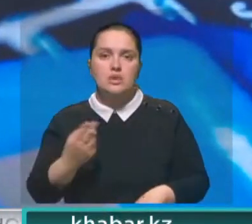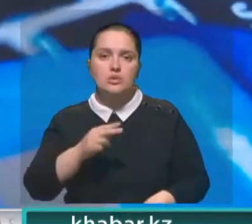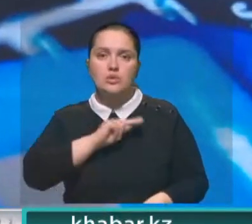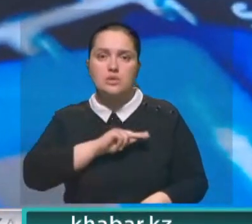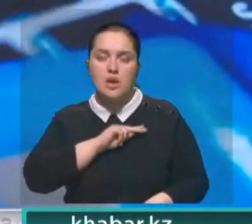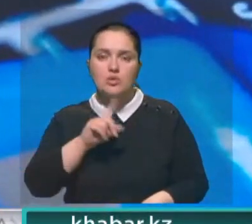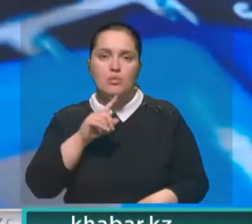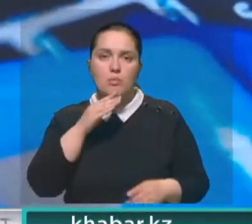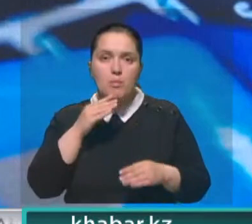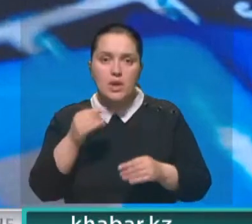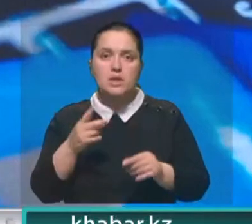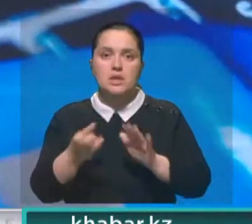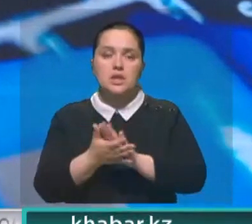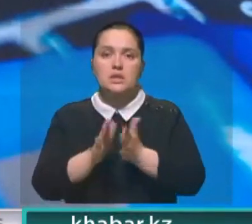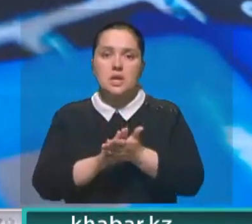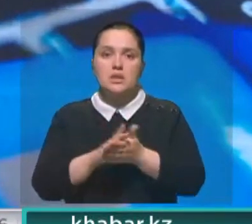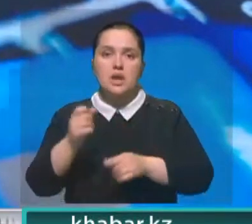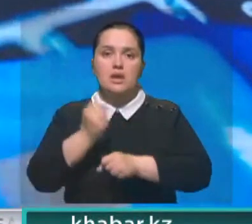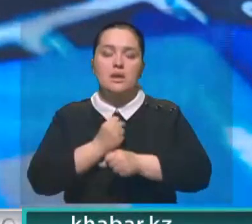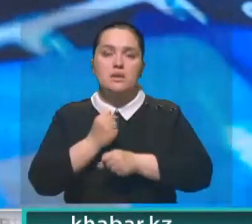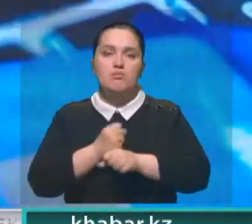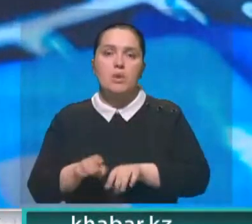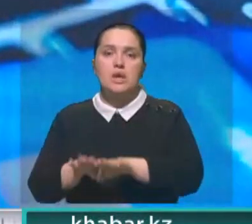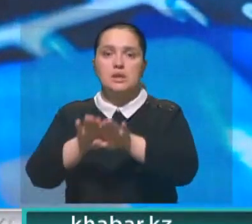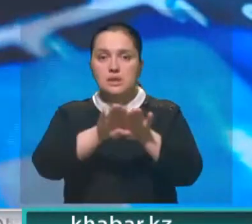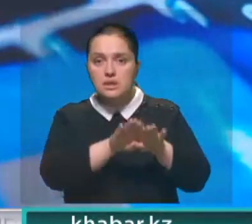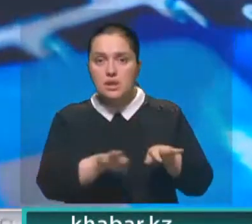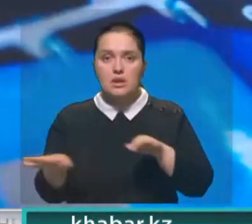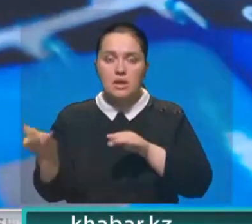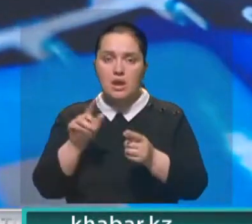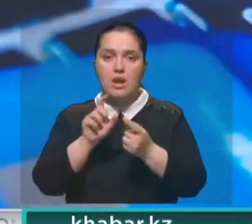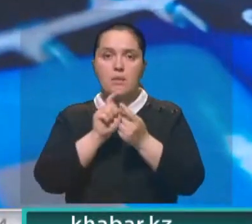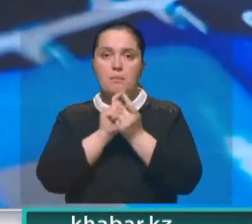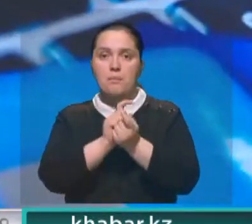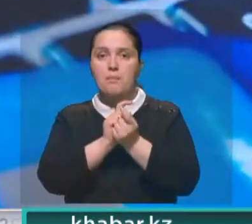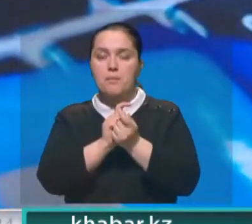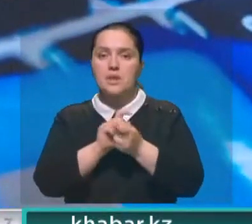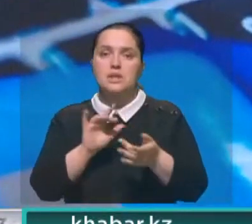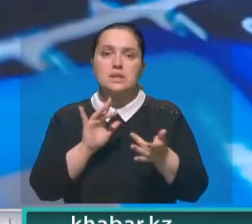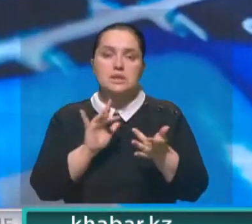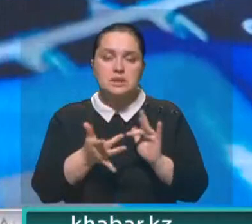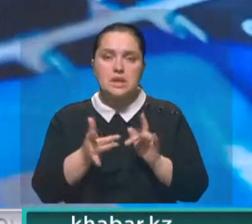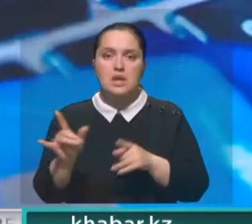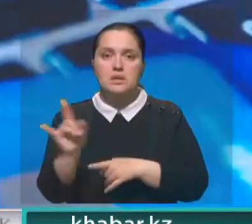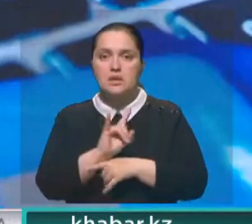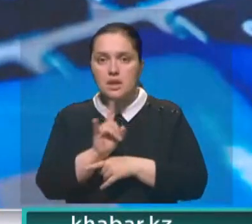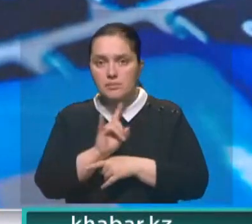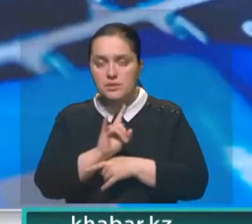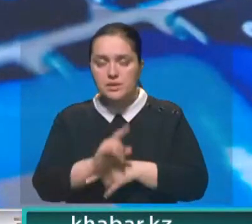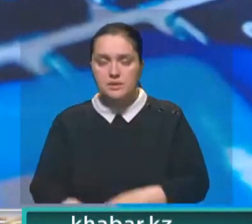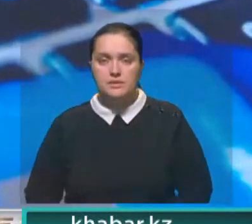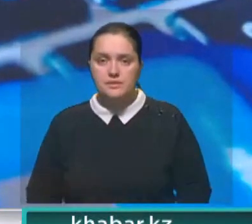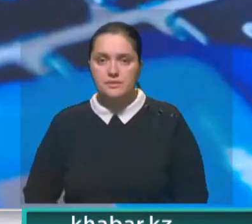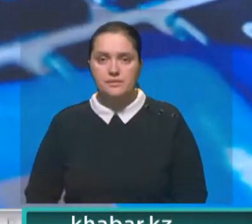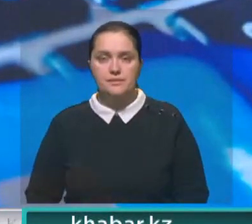что они социальные работники. Чтобы повлиять на ситуацию, в регионе разработали единый механизм противодействия интернет